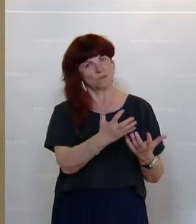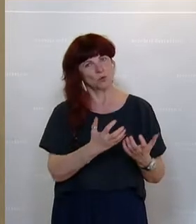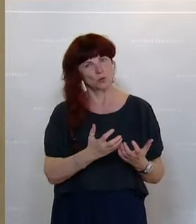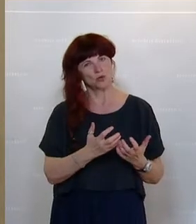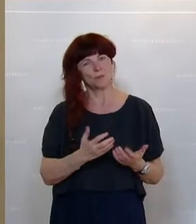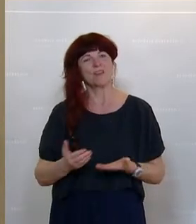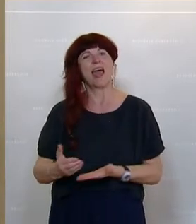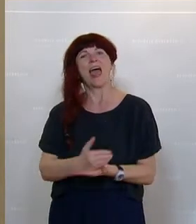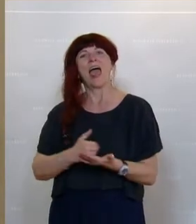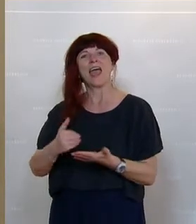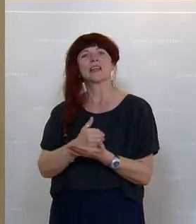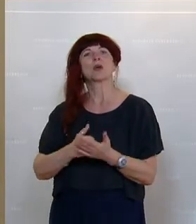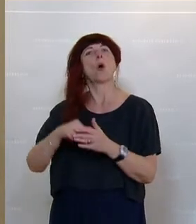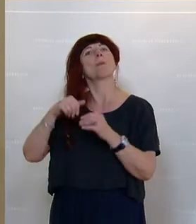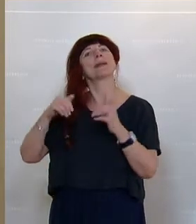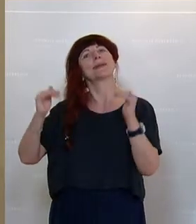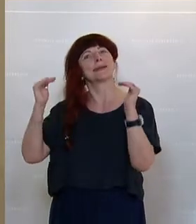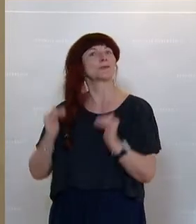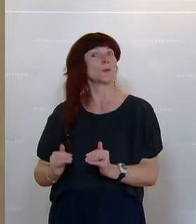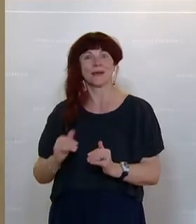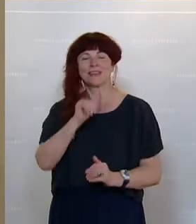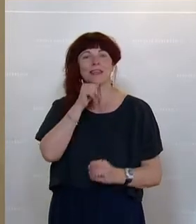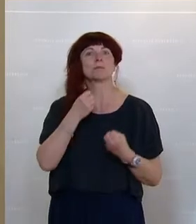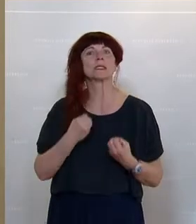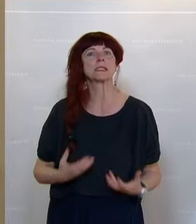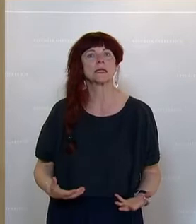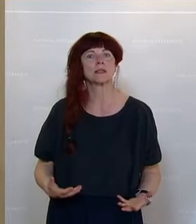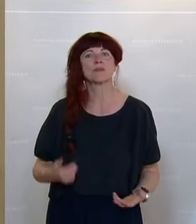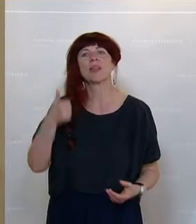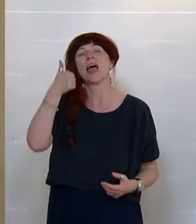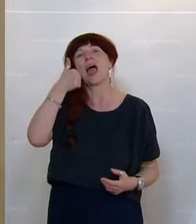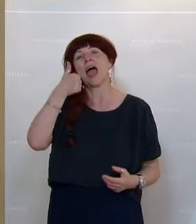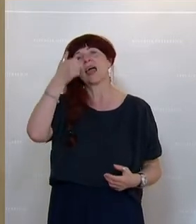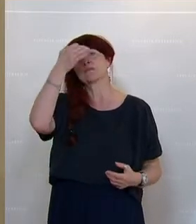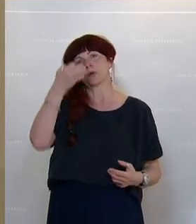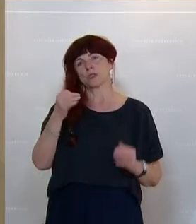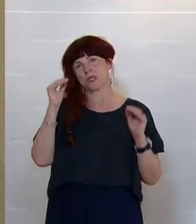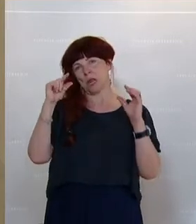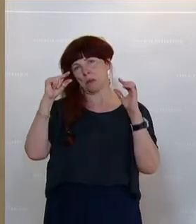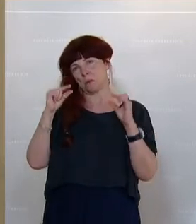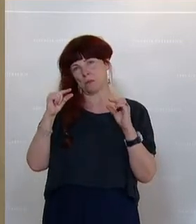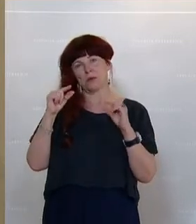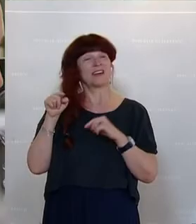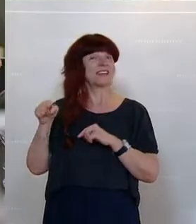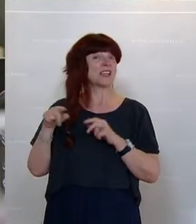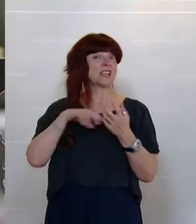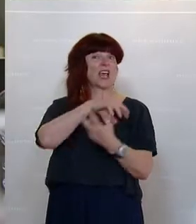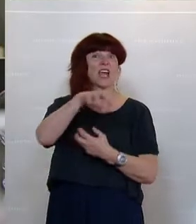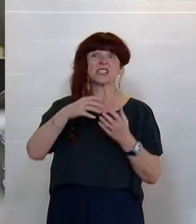die Einkommen gesunken werden, ist nicht der Fall. Durchschnittlich ein Prozent. Das ist minimal für diese Krise.